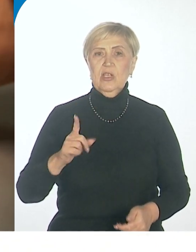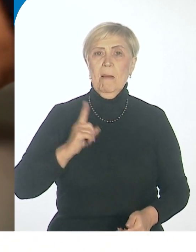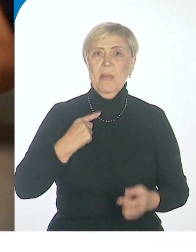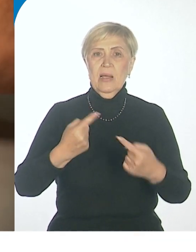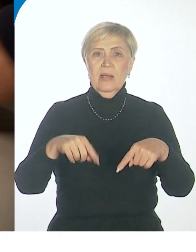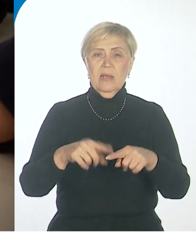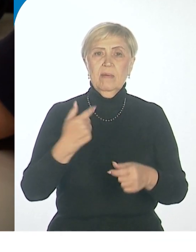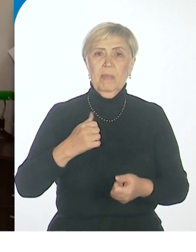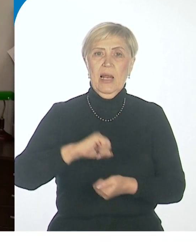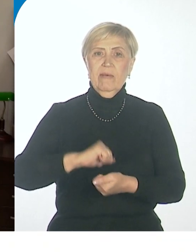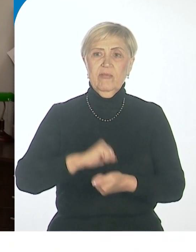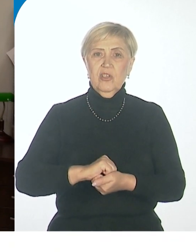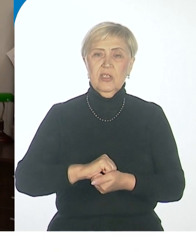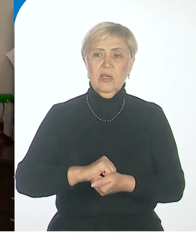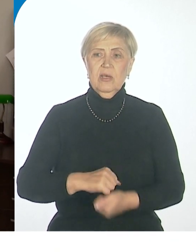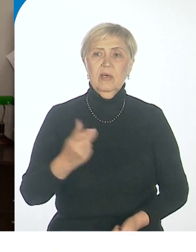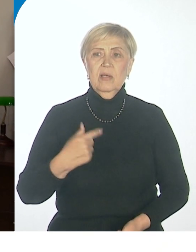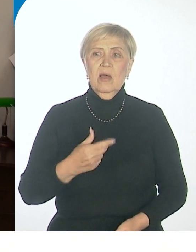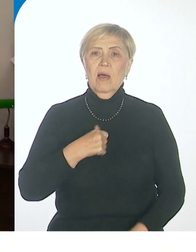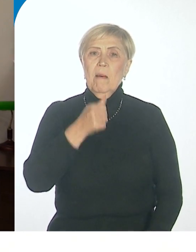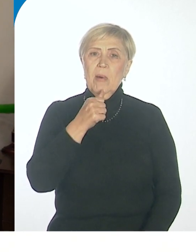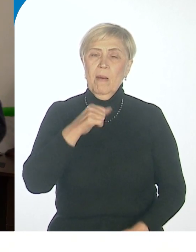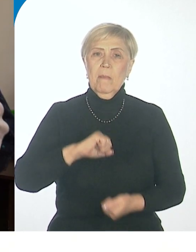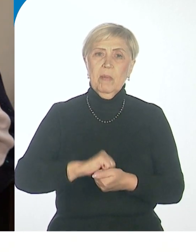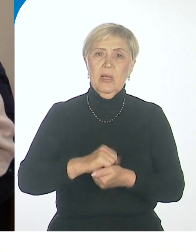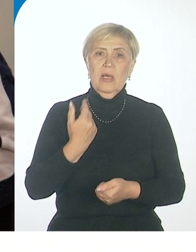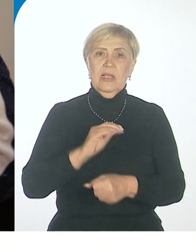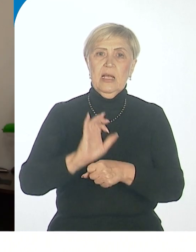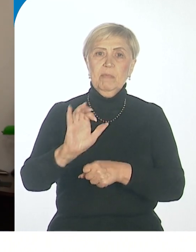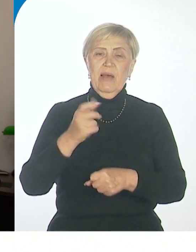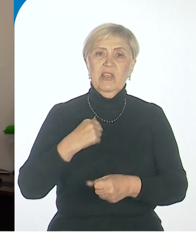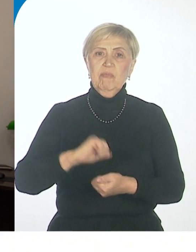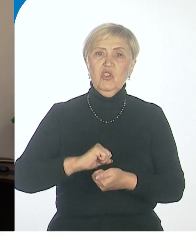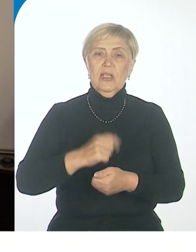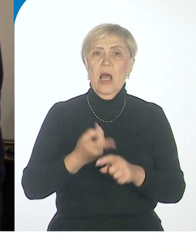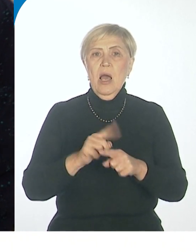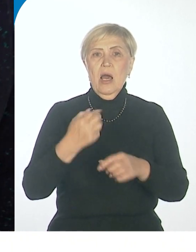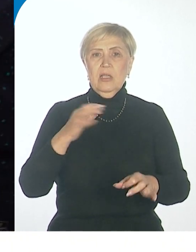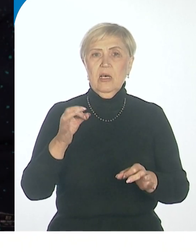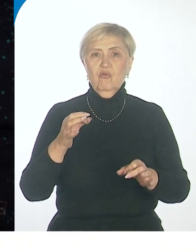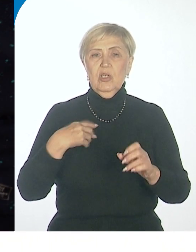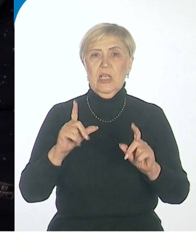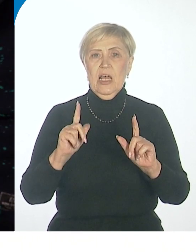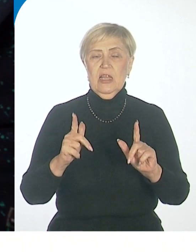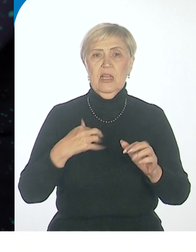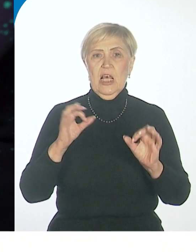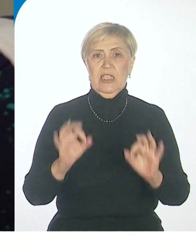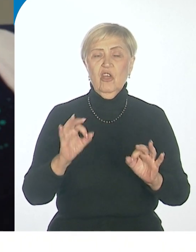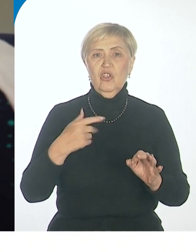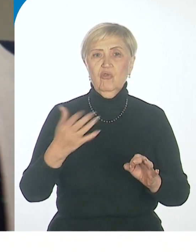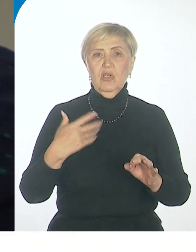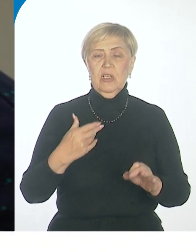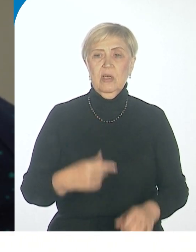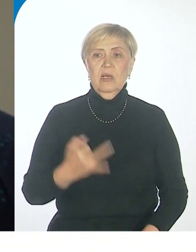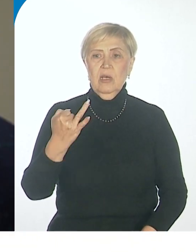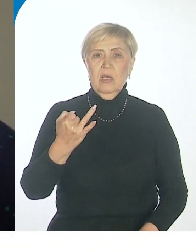полиграфическая. Наложить, примерить, отправить в печать. Для Жени Кириллова это настоящая работа. Он трудится каждый день и